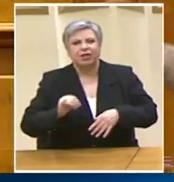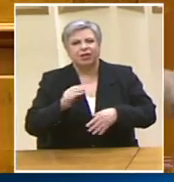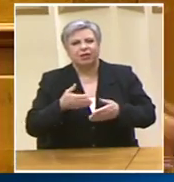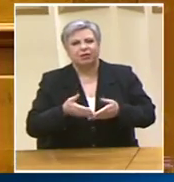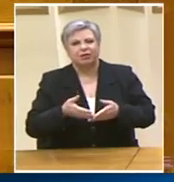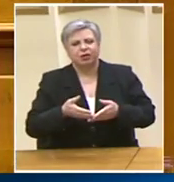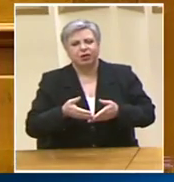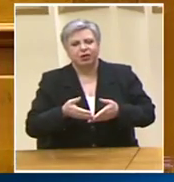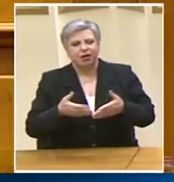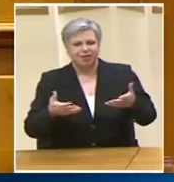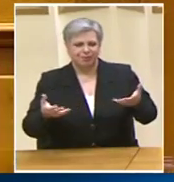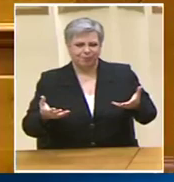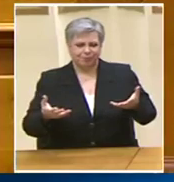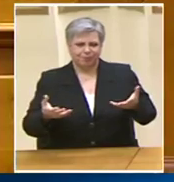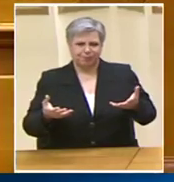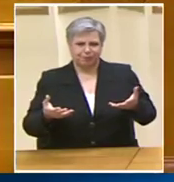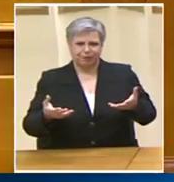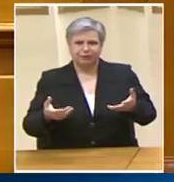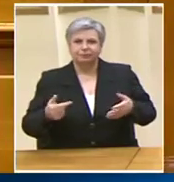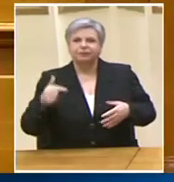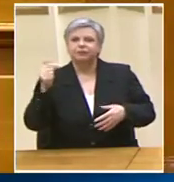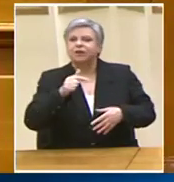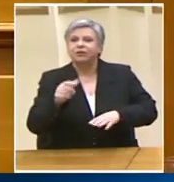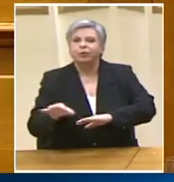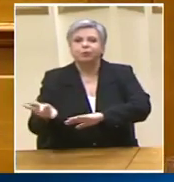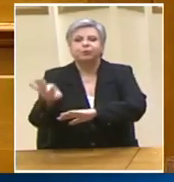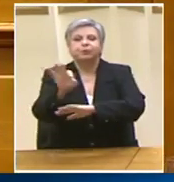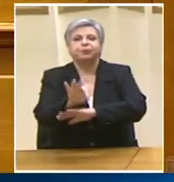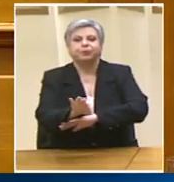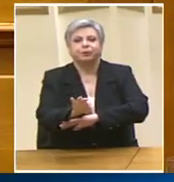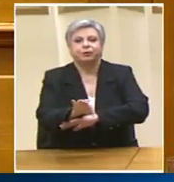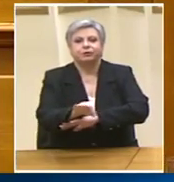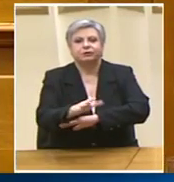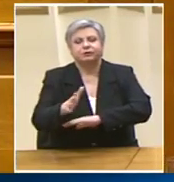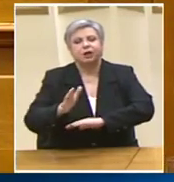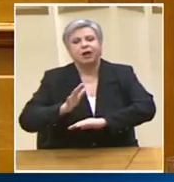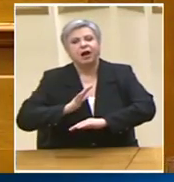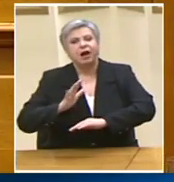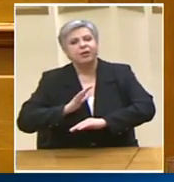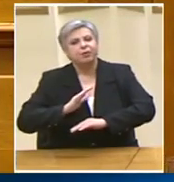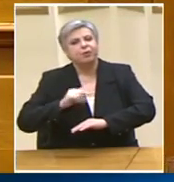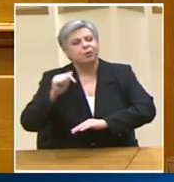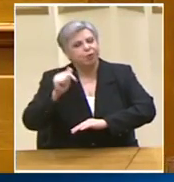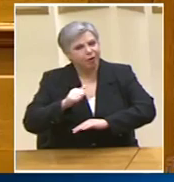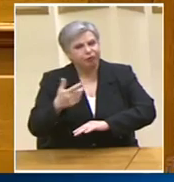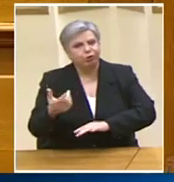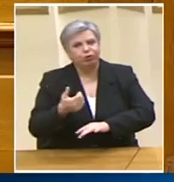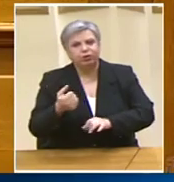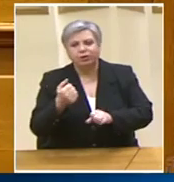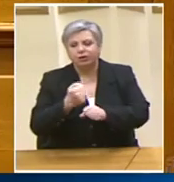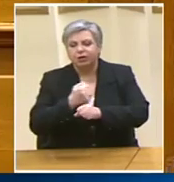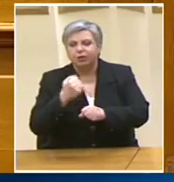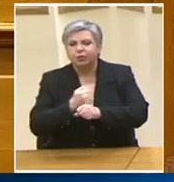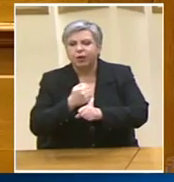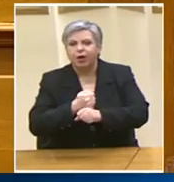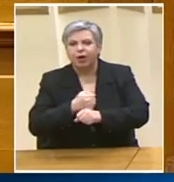Τοποθετήσατε Έναν άνθρωπο της αγοράς Με τη μικρή λεπτομέρεια Ότι είναι άνθρωπος της Λάμδα Development